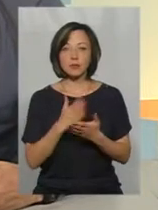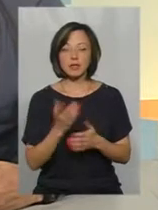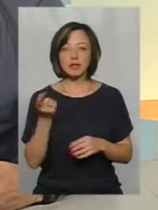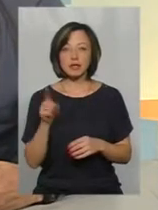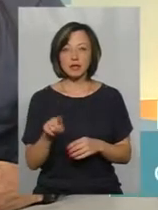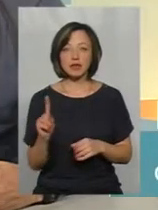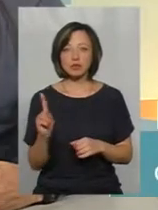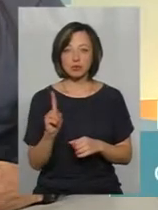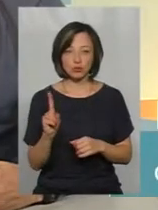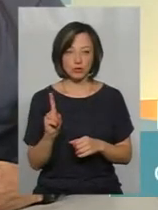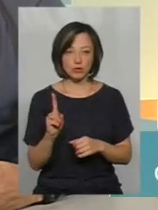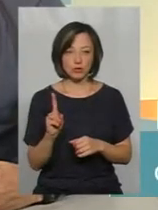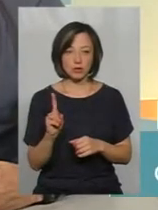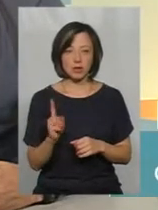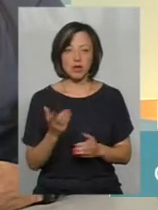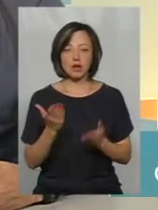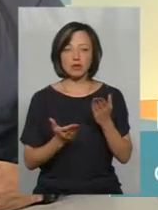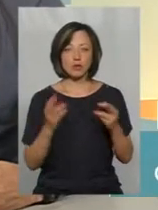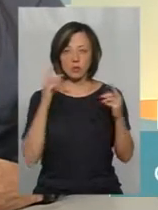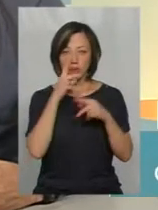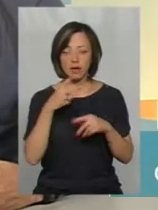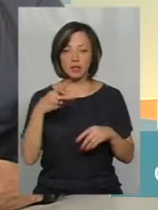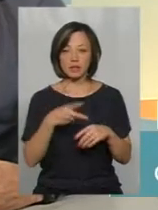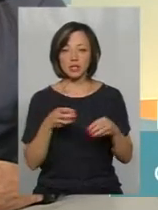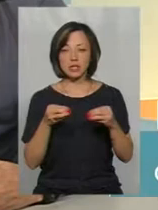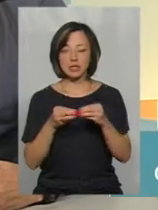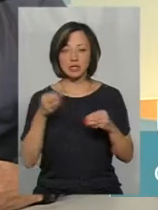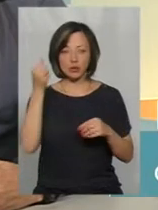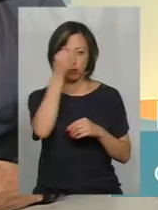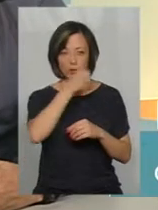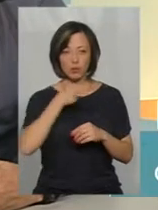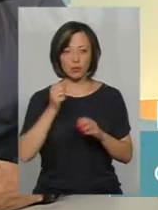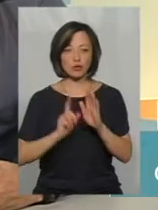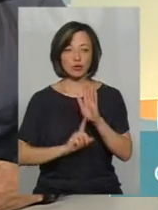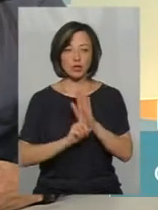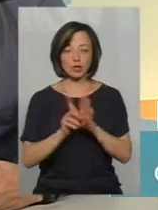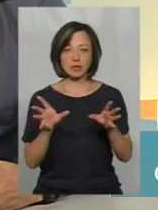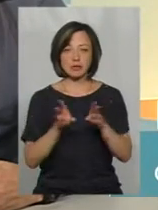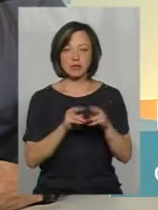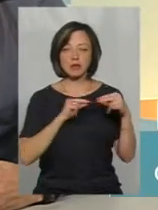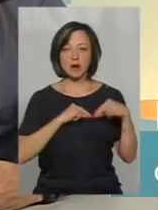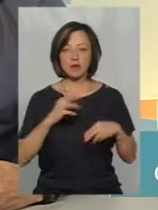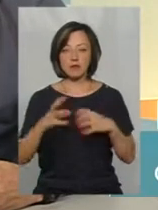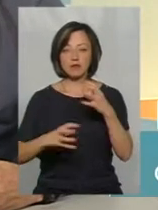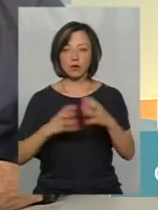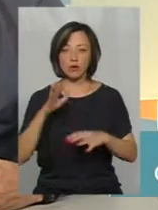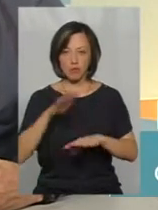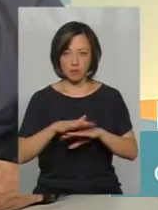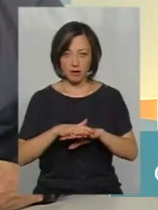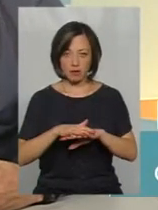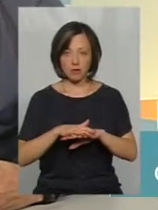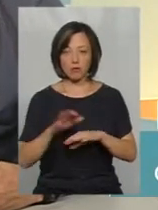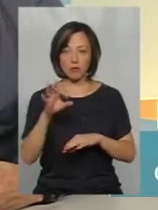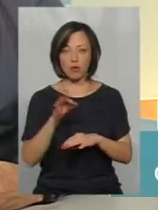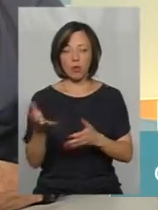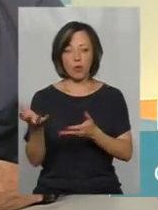що, якщо не помиляю, з 10-го року початку співпрацю зі Световим банком, так, щодо